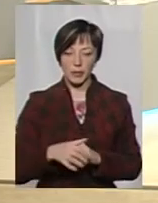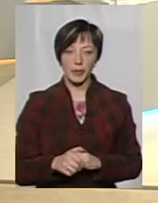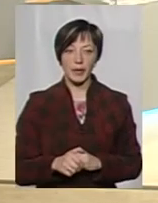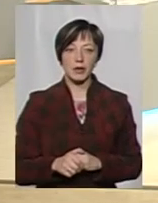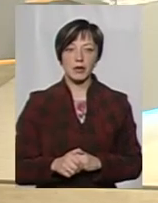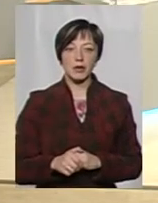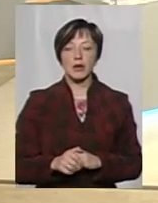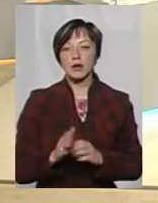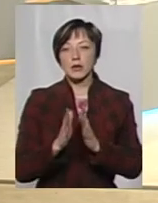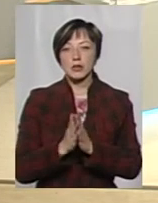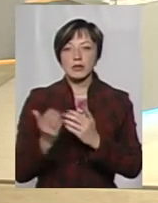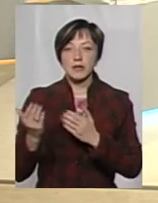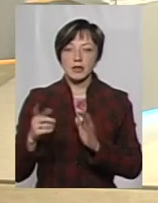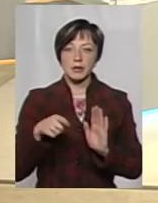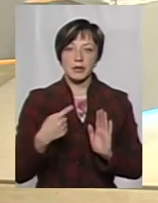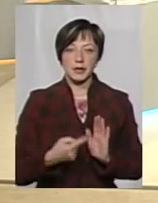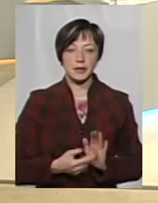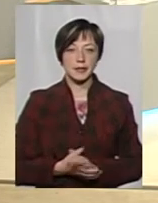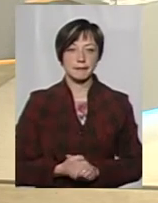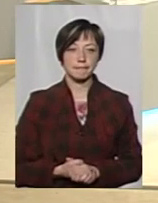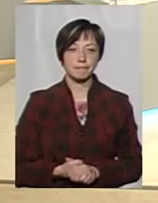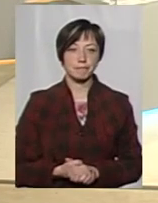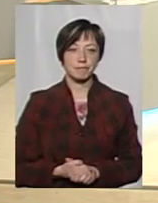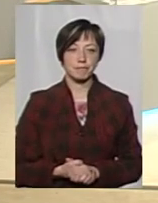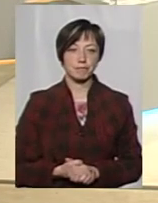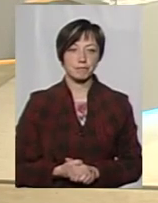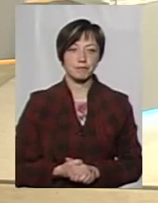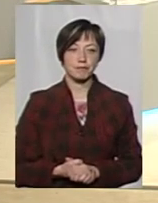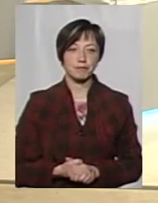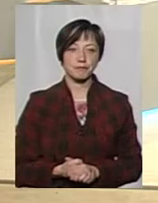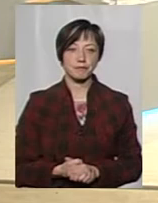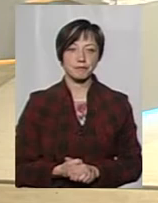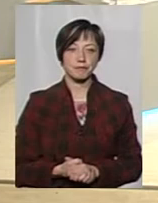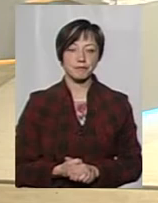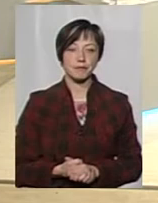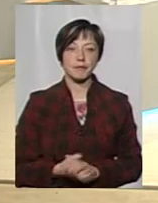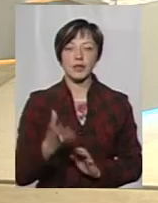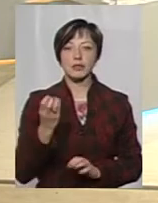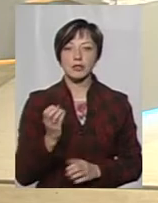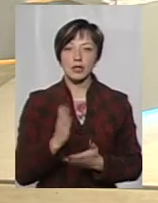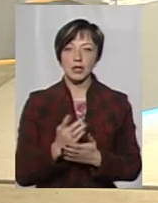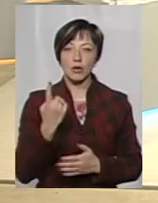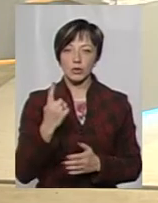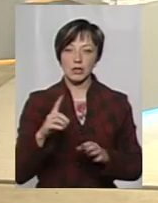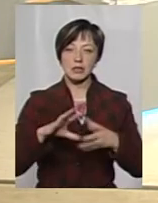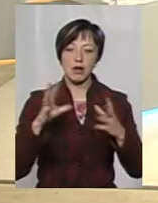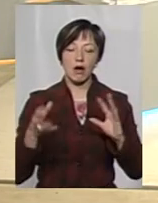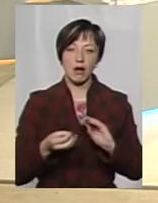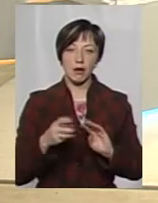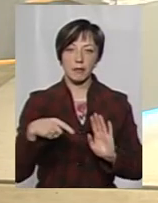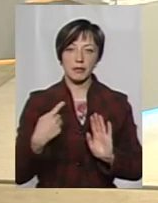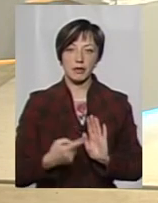за відповідь. Прошу, пані Вікторія, долучайтеся до розмови. Чи маєте ви ще питання? Так, ще одне таке більш загальне питання.